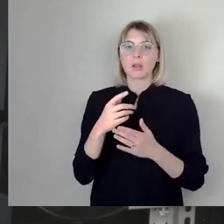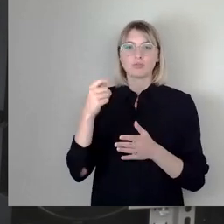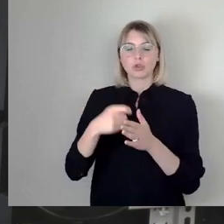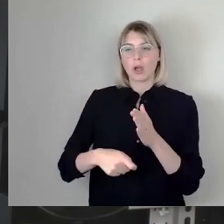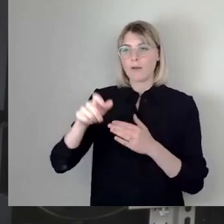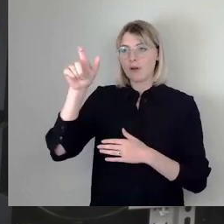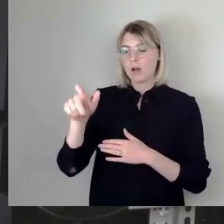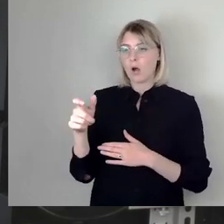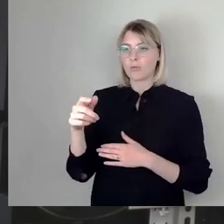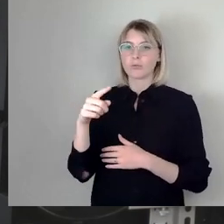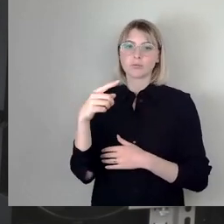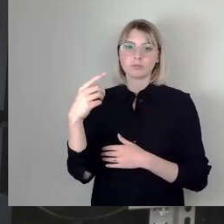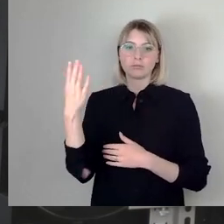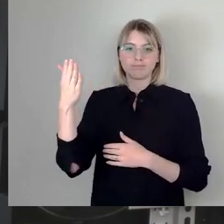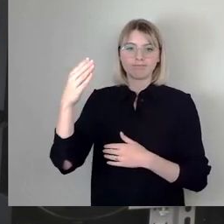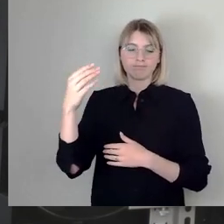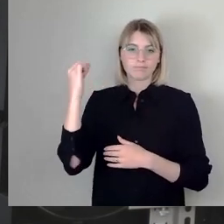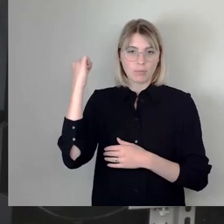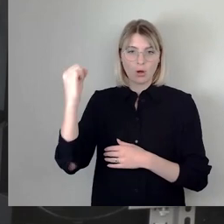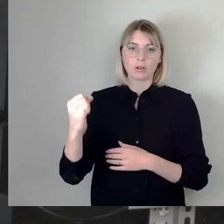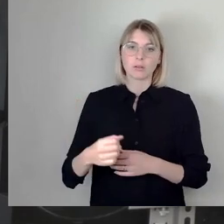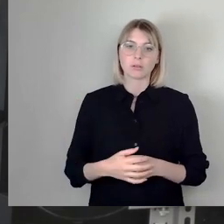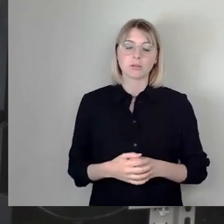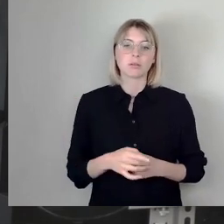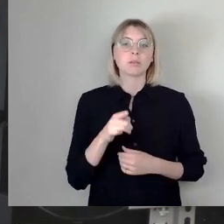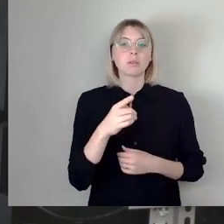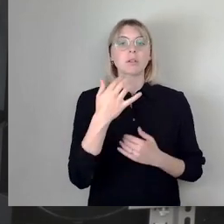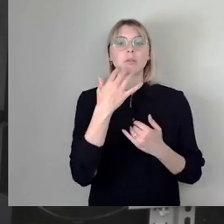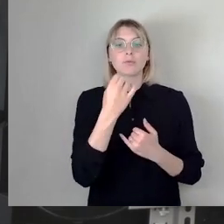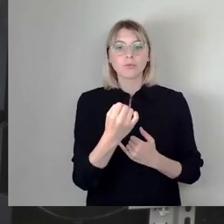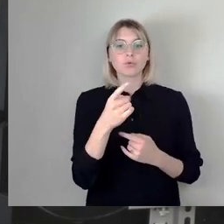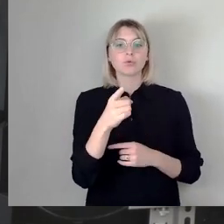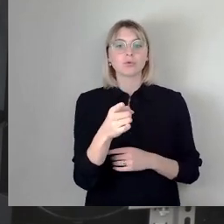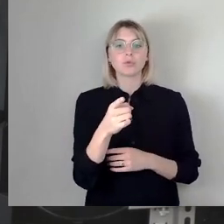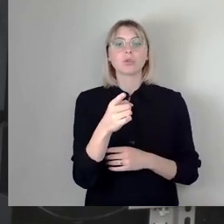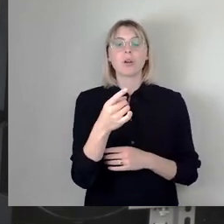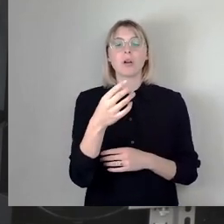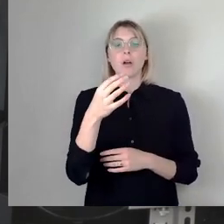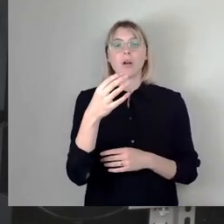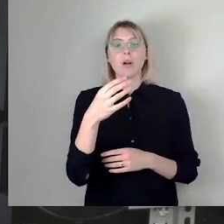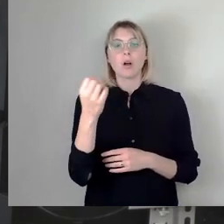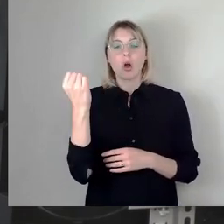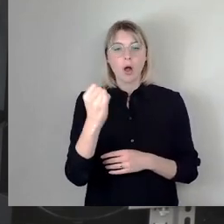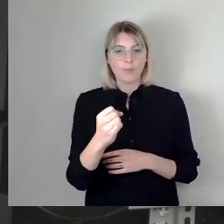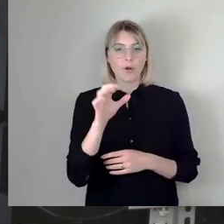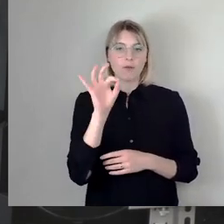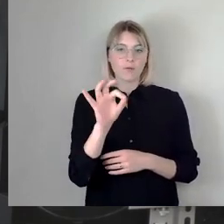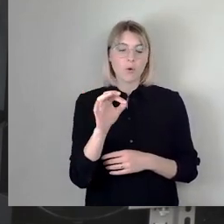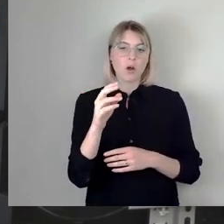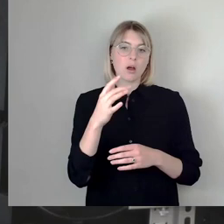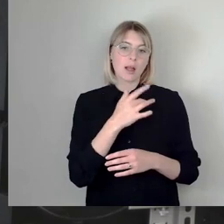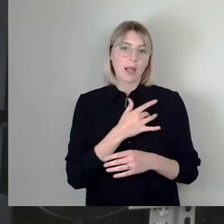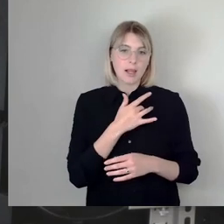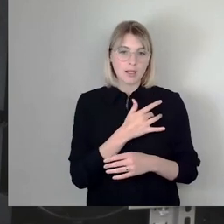in der Stadt eine Erinnerungsstätte für die Opfer religiös motivierter Gewalt geschaffen werden. Im Kulturausschuss änderten